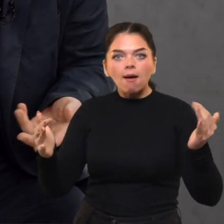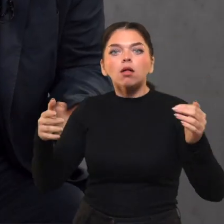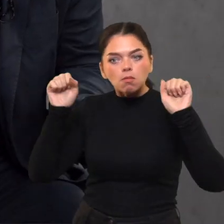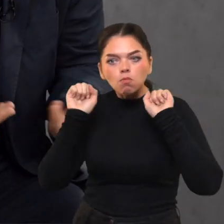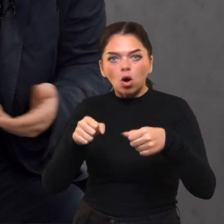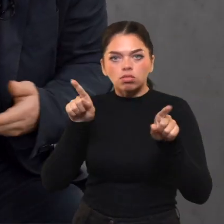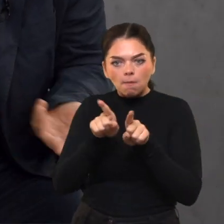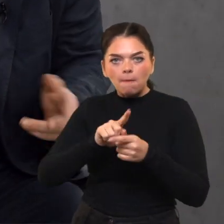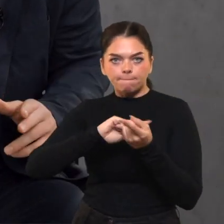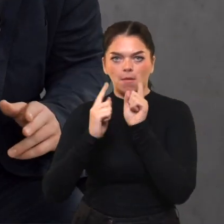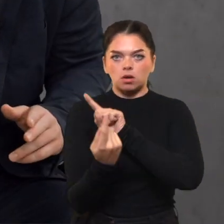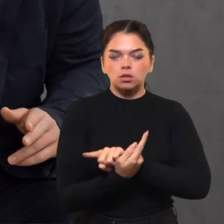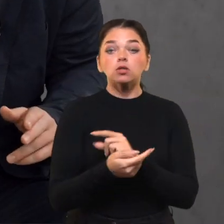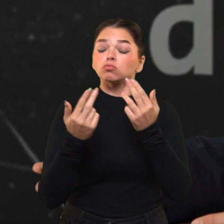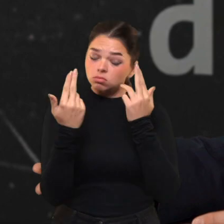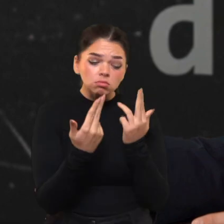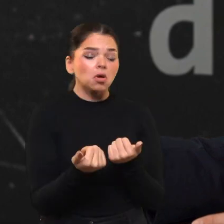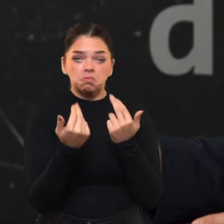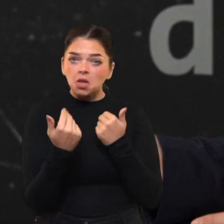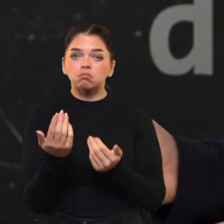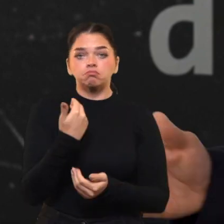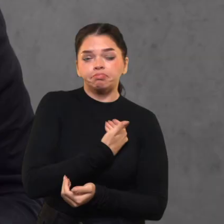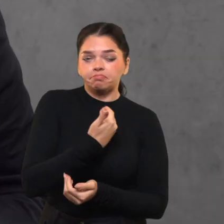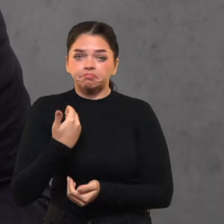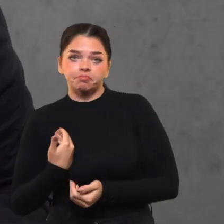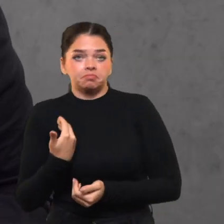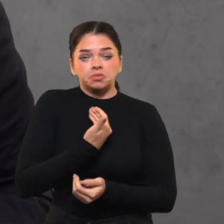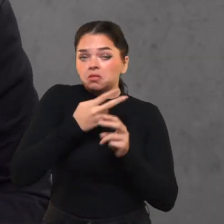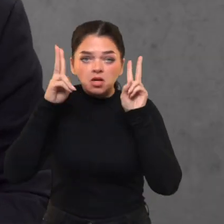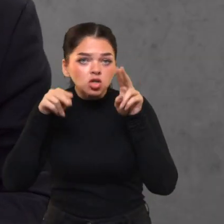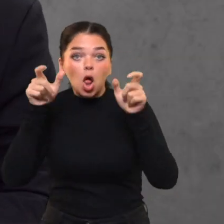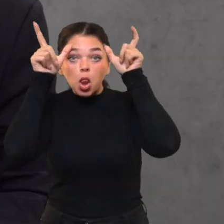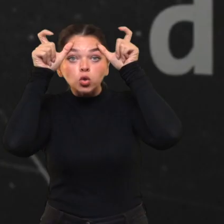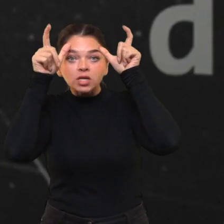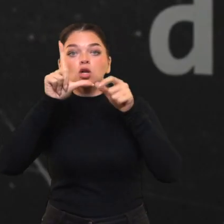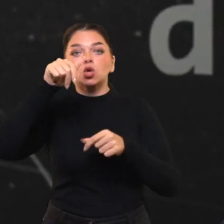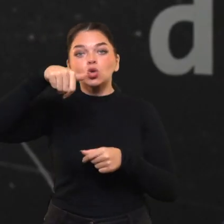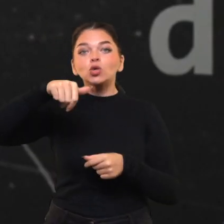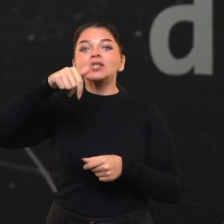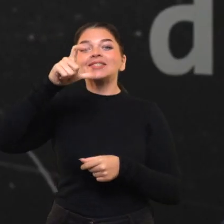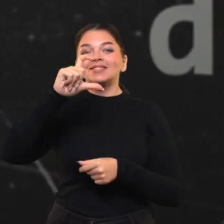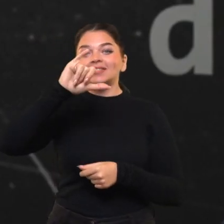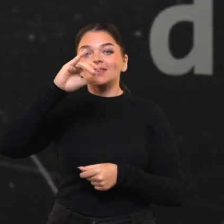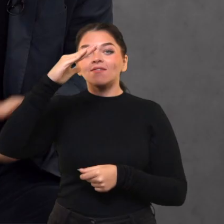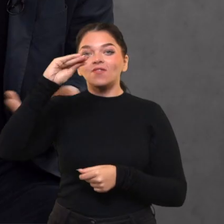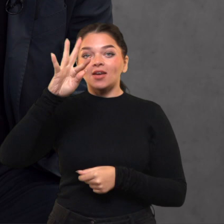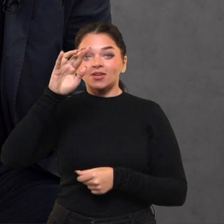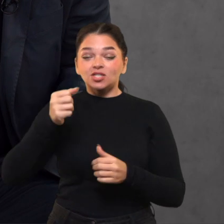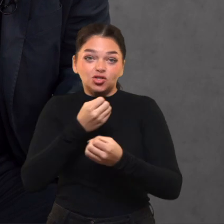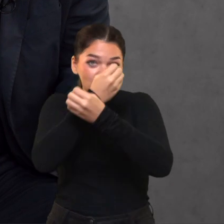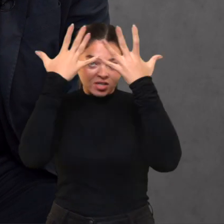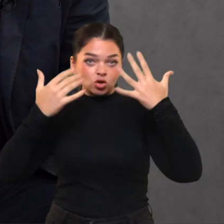angelaižiai gali susiruočiai. abe pusės gali. Į abe pusės. Niekada nežinai. Ir Lucifirs iš tikrųjų pažudžiui nėra blogas žodis.